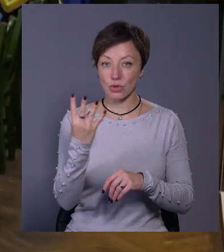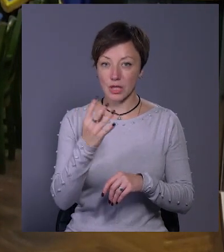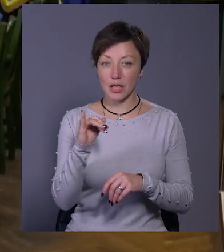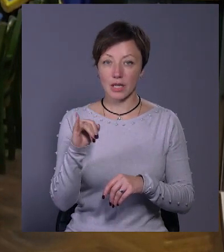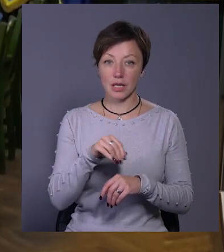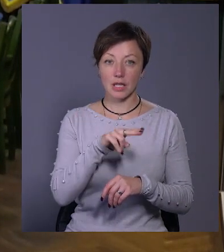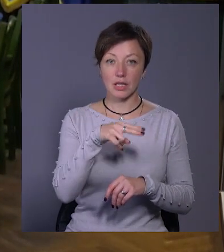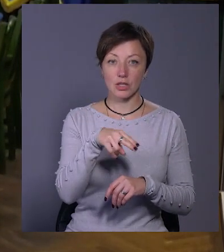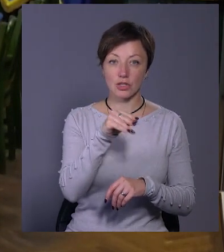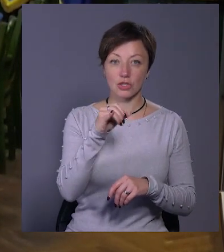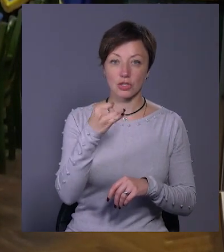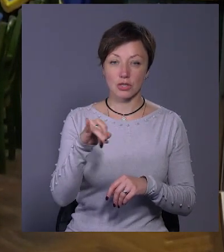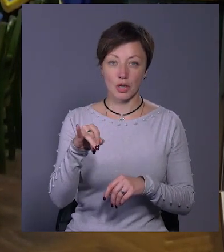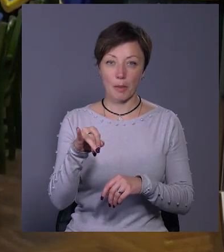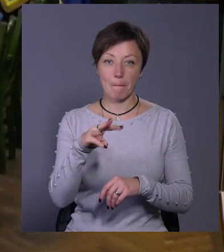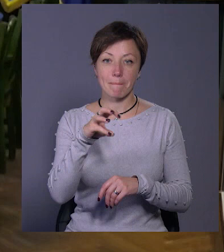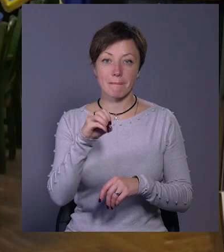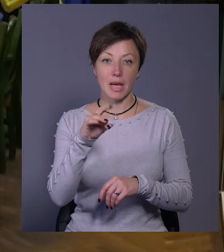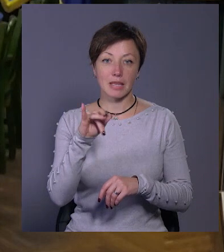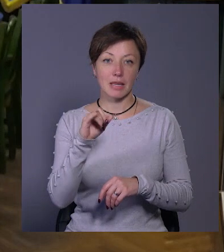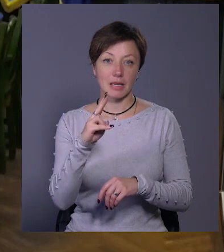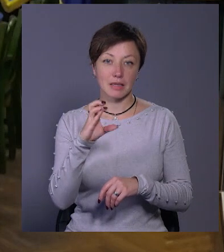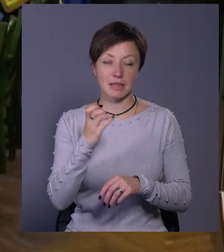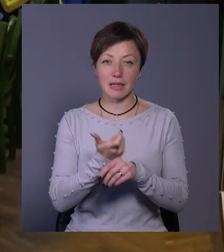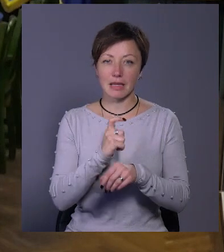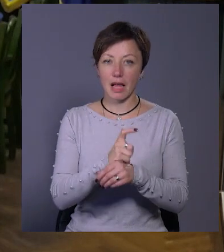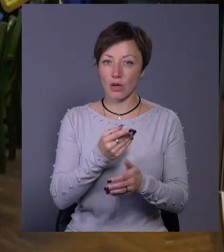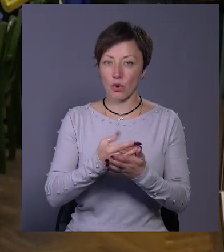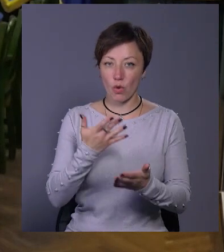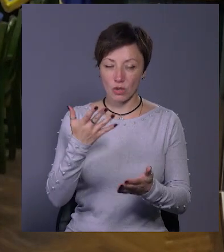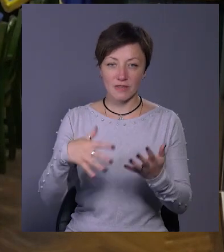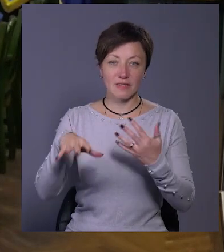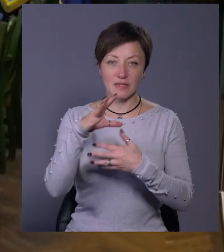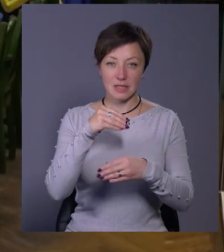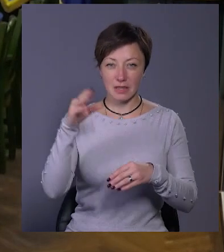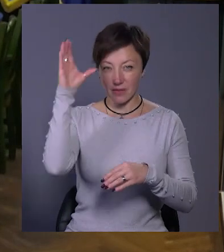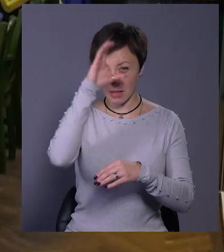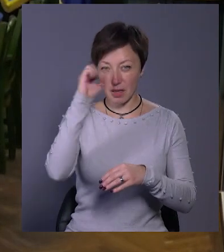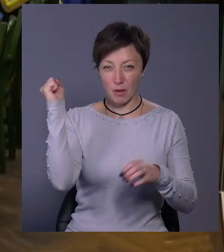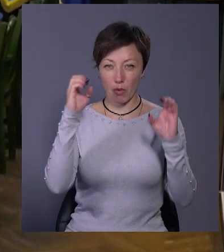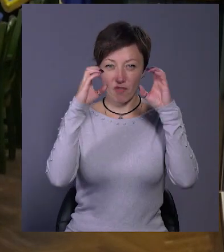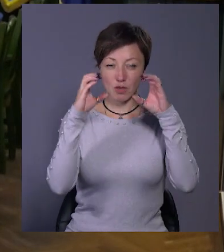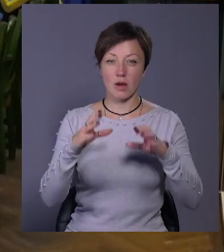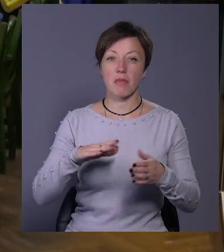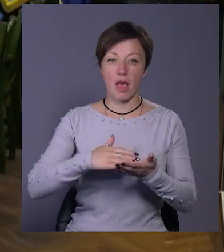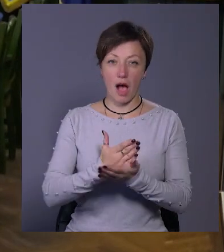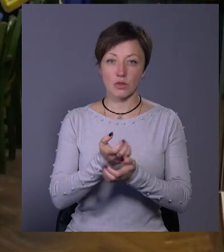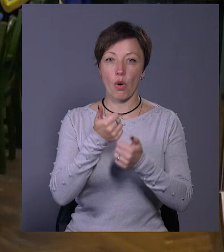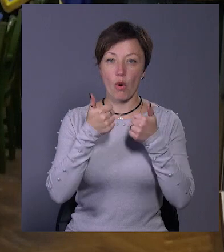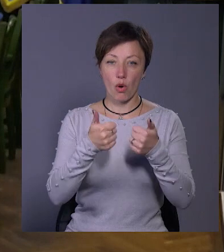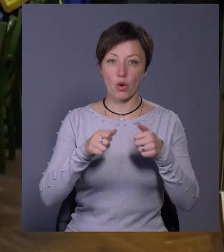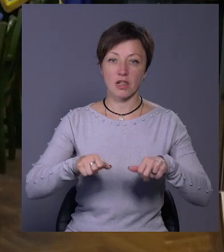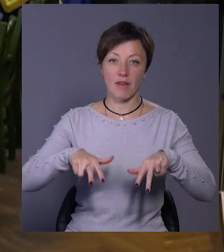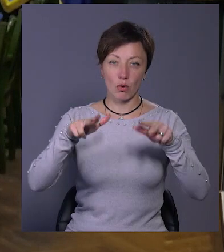DJI Metrics 30T. Тобто це з найдорожчого сегменту, але це насправді всі з тепловізором, якісні і хороші квадрокоптери. А